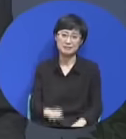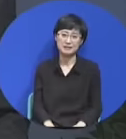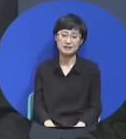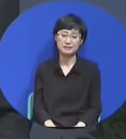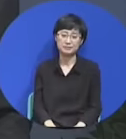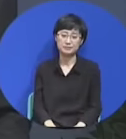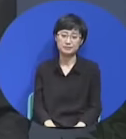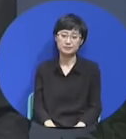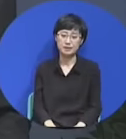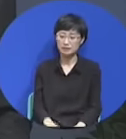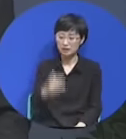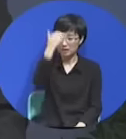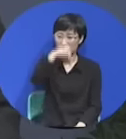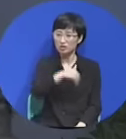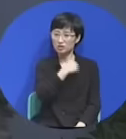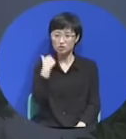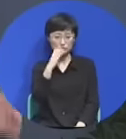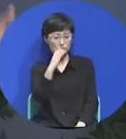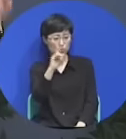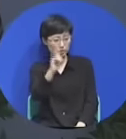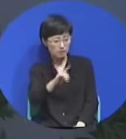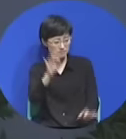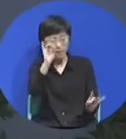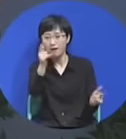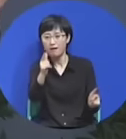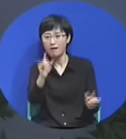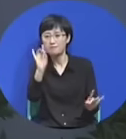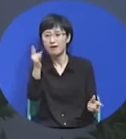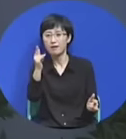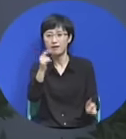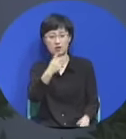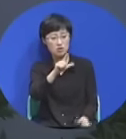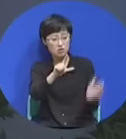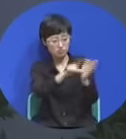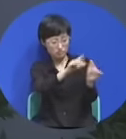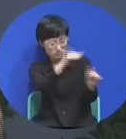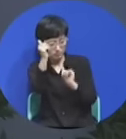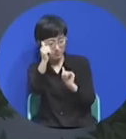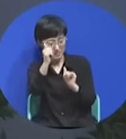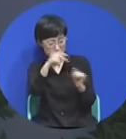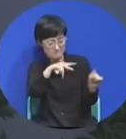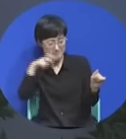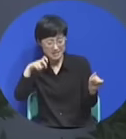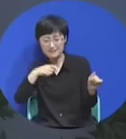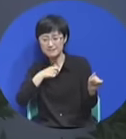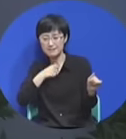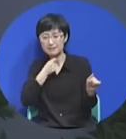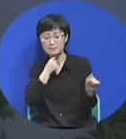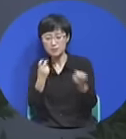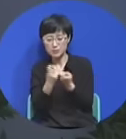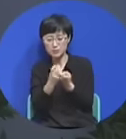그랬더니 이 천주교가 가만 안 있는 거요. 이 마틴 루트를 불러가지고요. 사형 선고를 내린 거요.